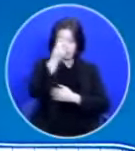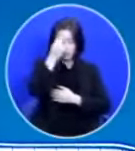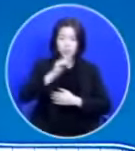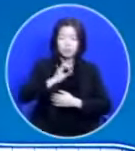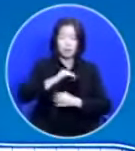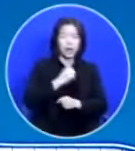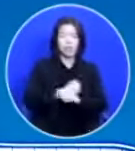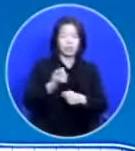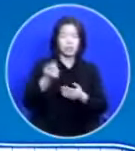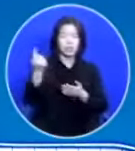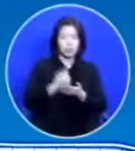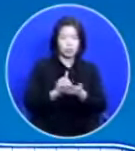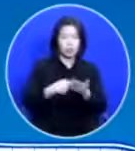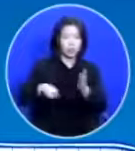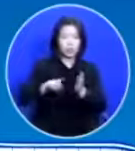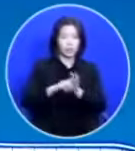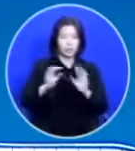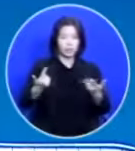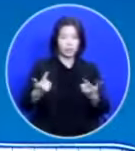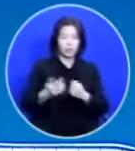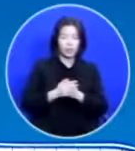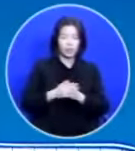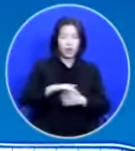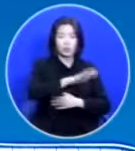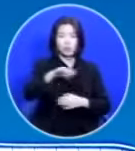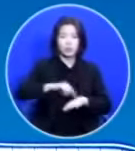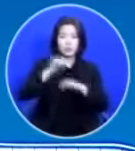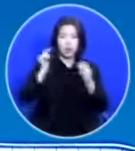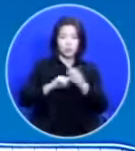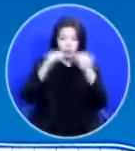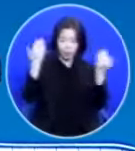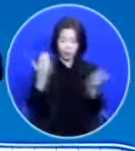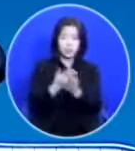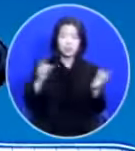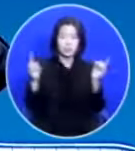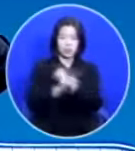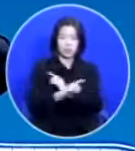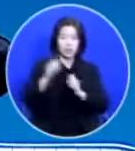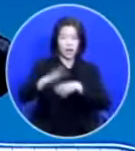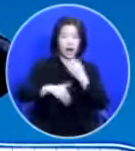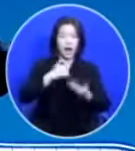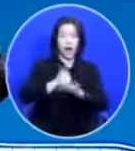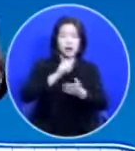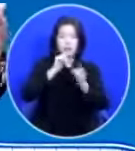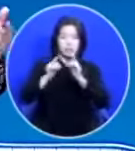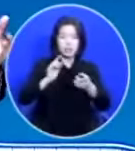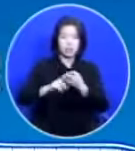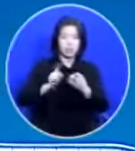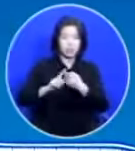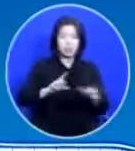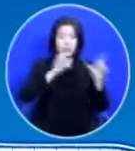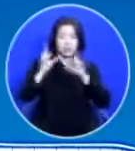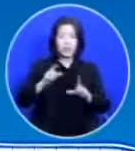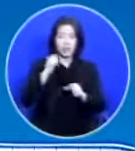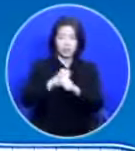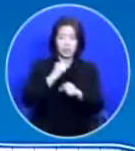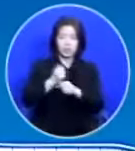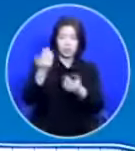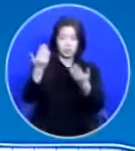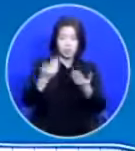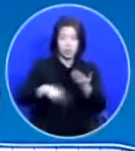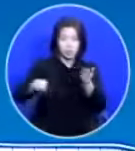우리를 완전히 마음이 바꾸어져서 하나님의 말씀대로 살도록 만들려고 오신 분이